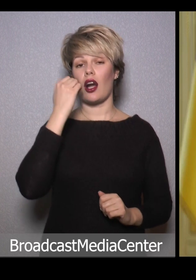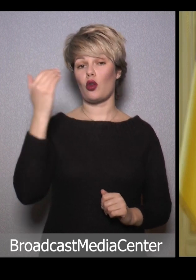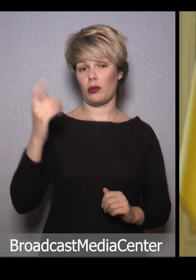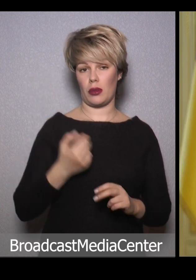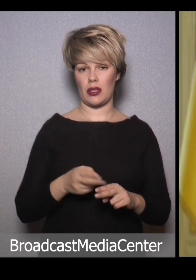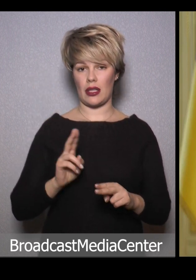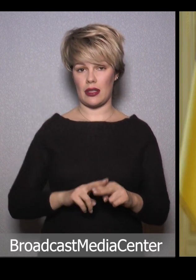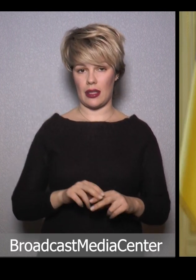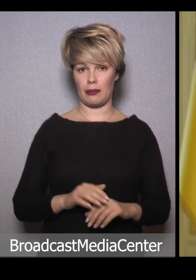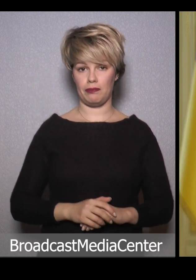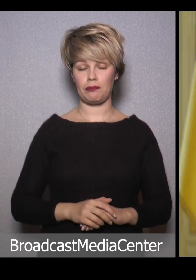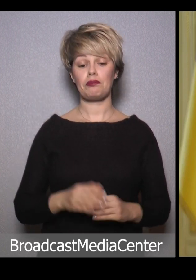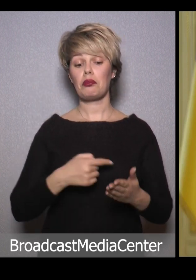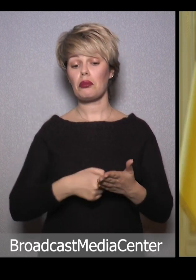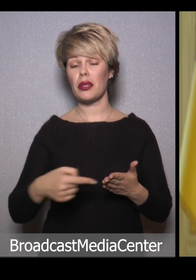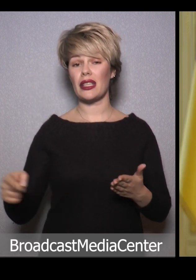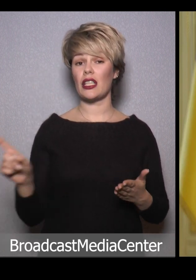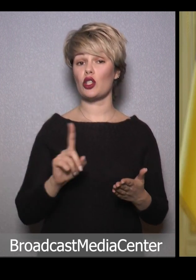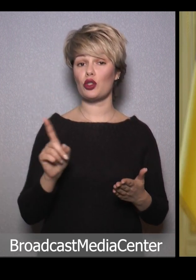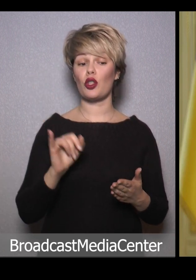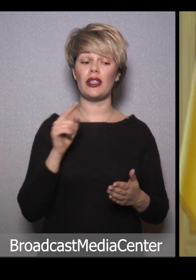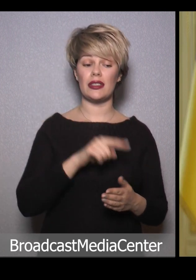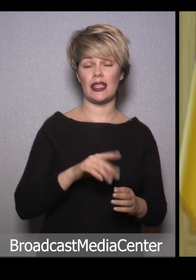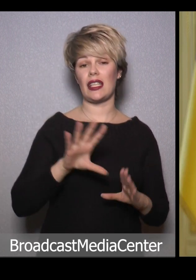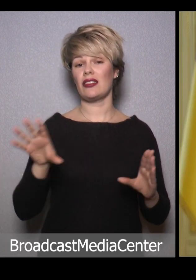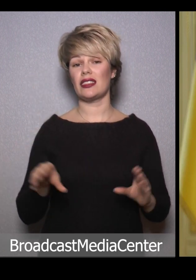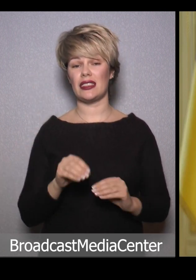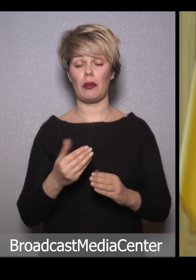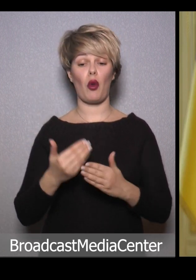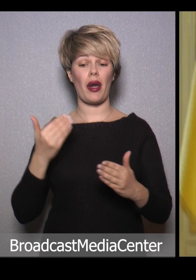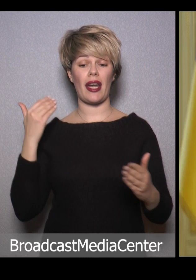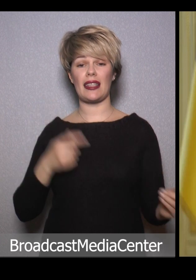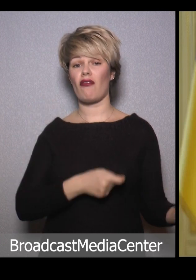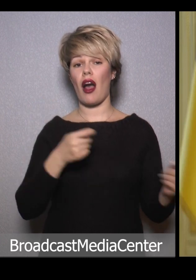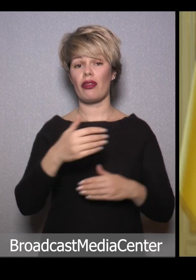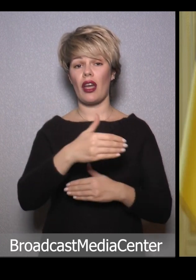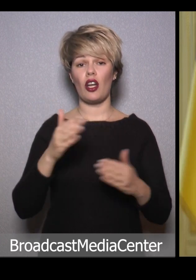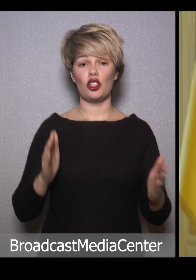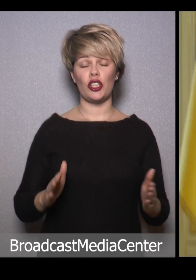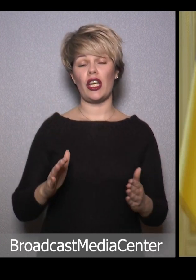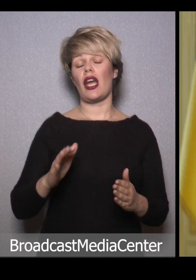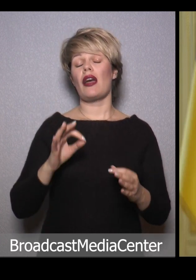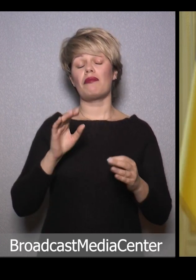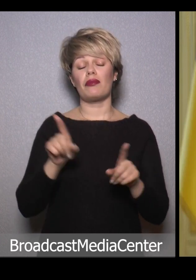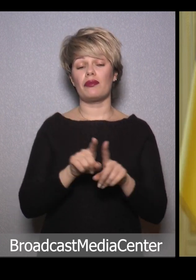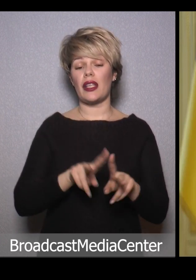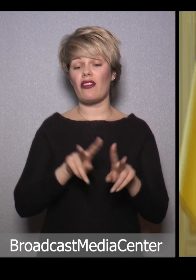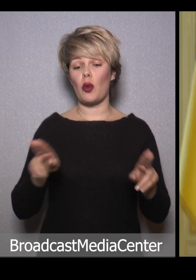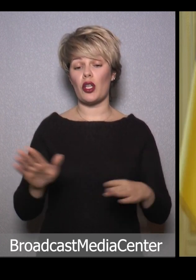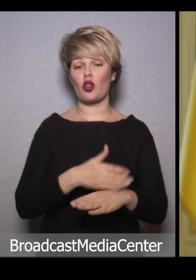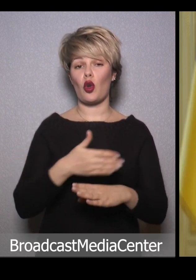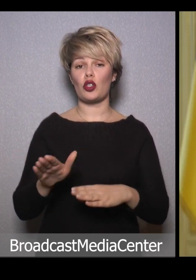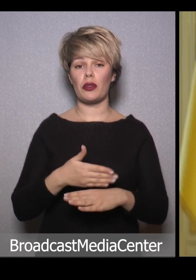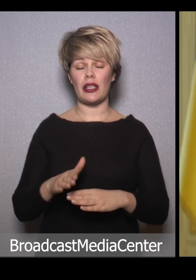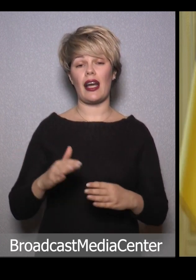їм за це. Підкреслюю, що і цей, і всі попередні вантажі рівномірно розподіляються